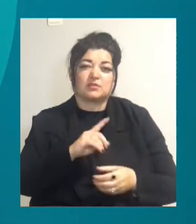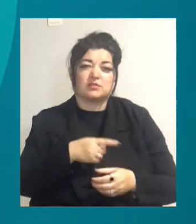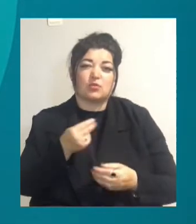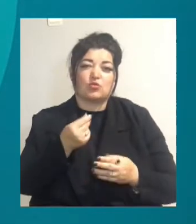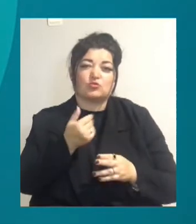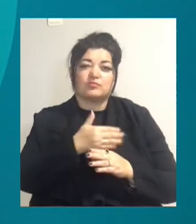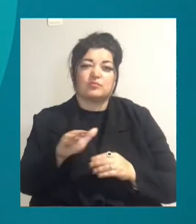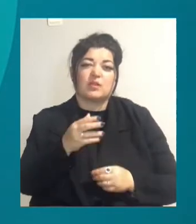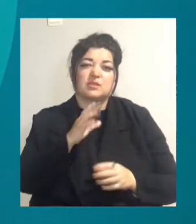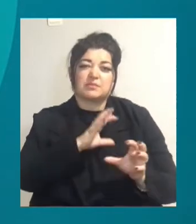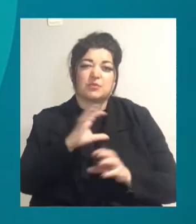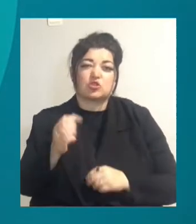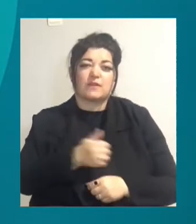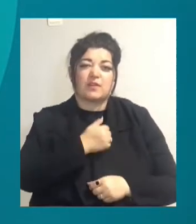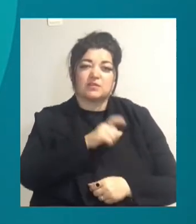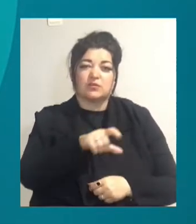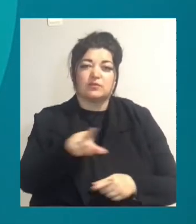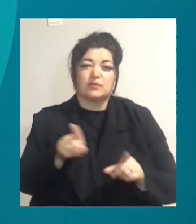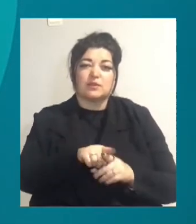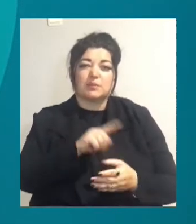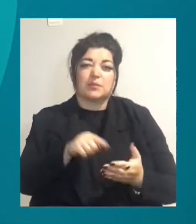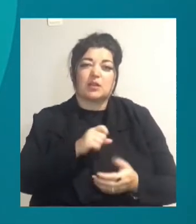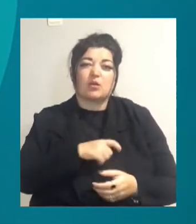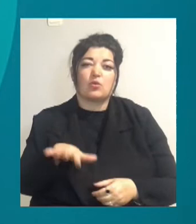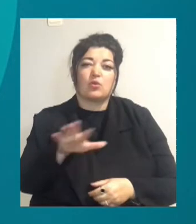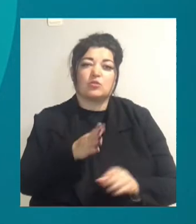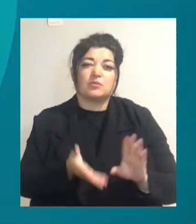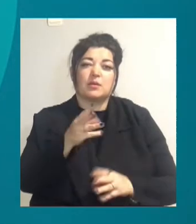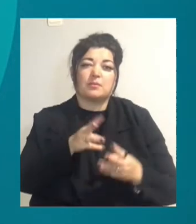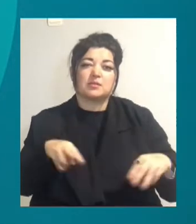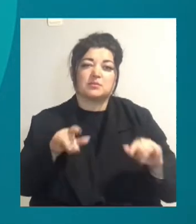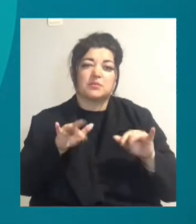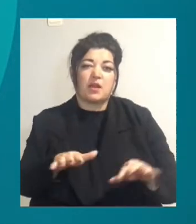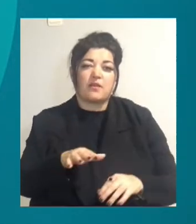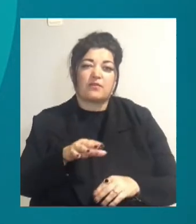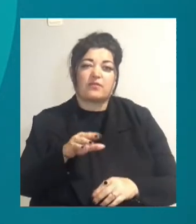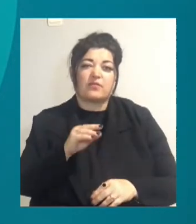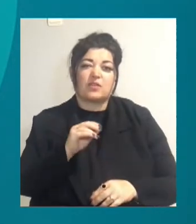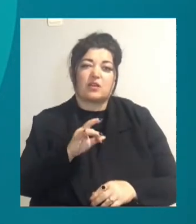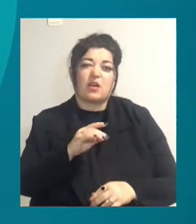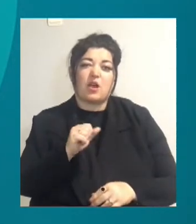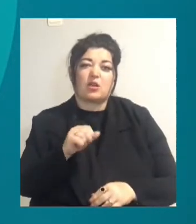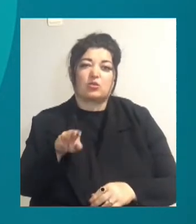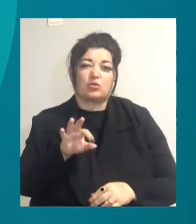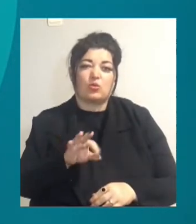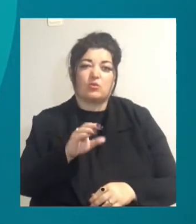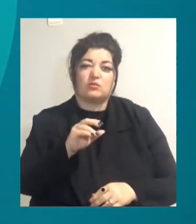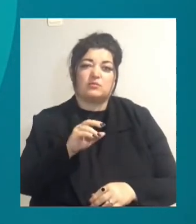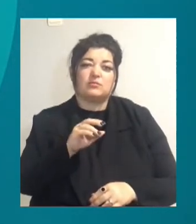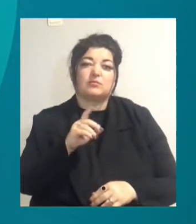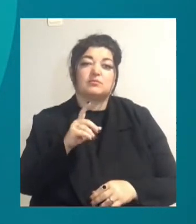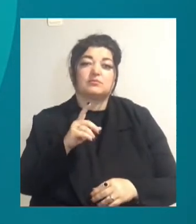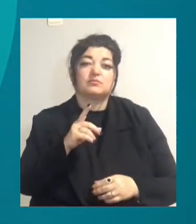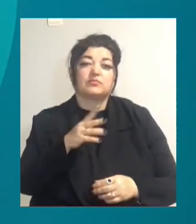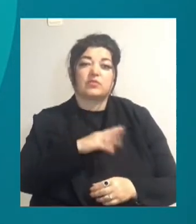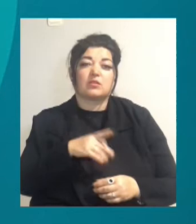Такі питання під час робочого візиту на Одесьчину підняла міністрка у справах ветеранів АТО Оксана Коляда. Засідання стосовно ситуації з ветеранами області